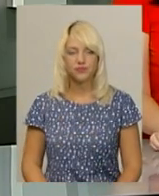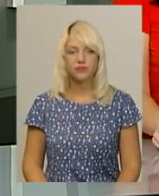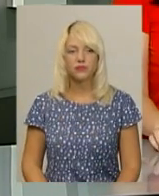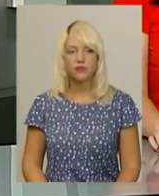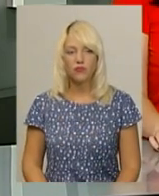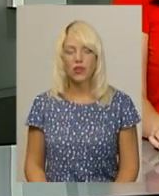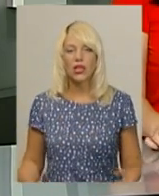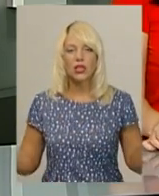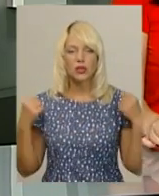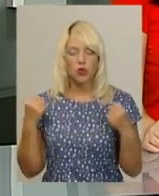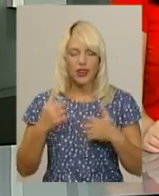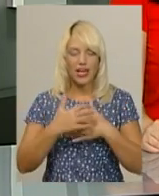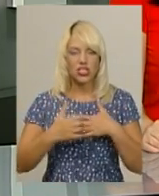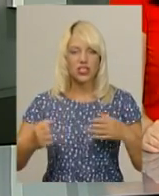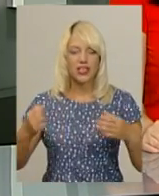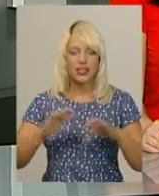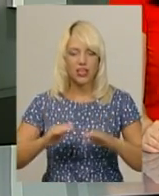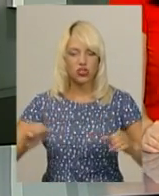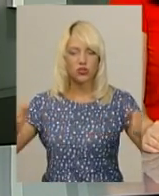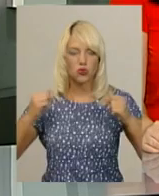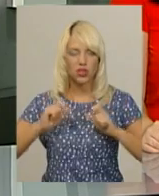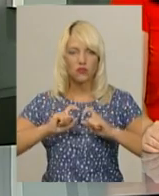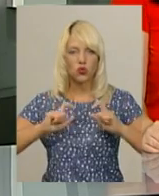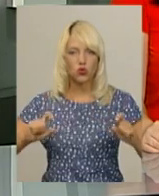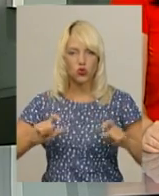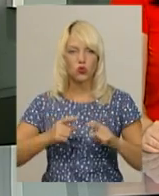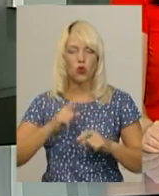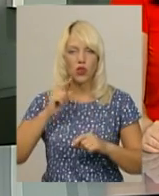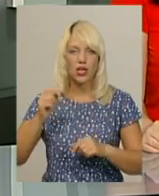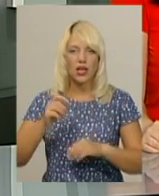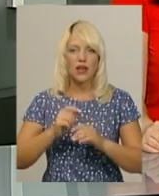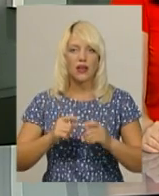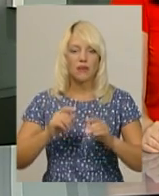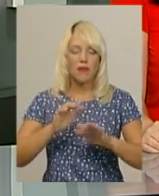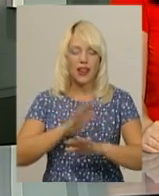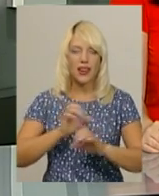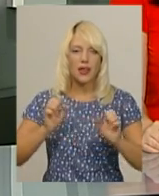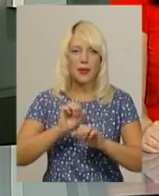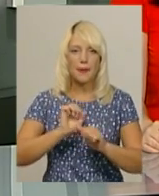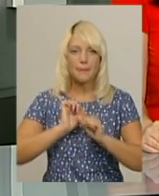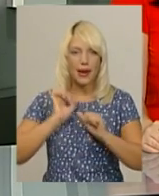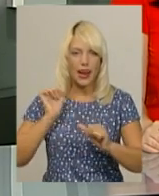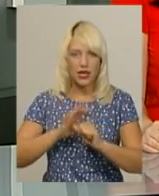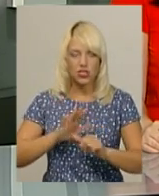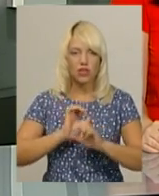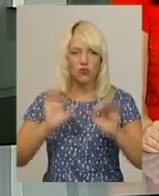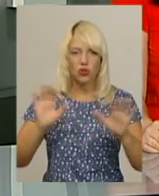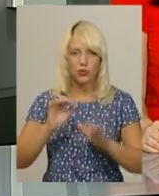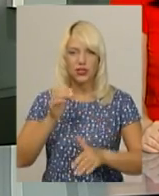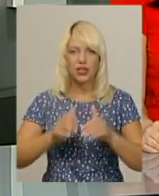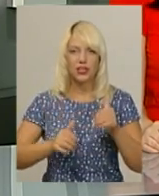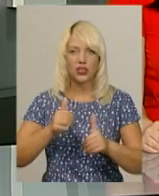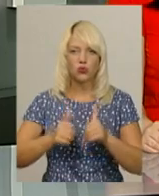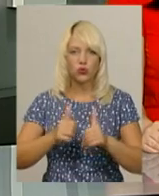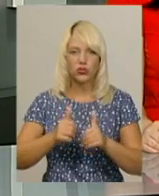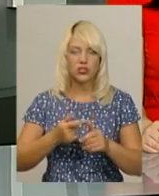Спортсмени Деражнянської дитячо-юнацької спортивної школи, відділень футбол та пляжного волейболу тренуються та змагаються на аварійному